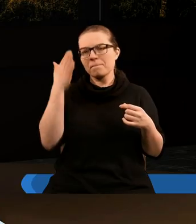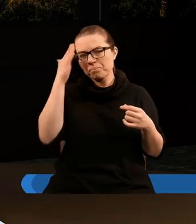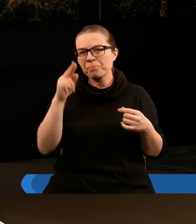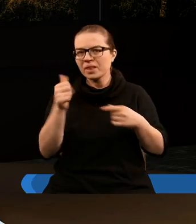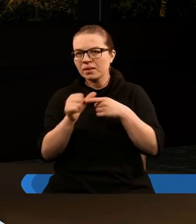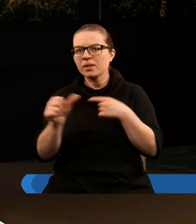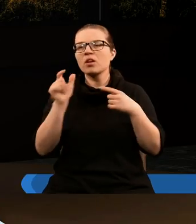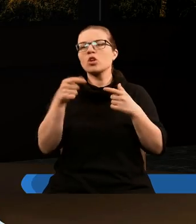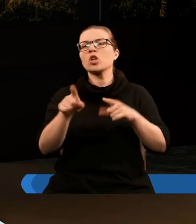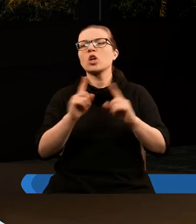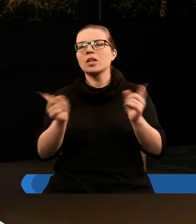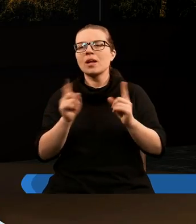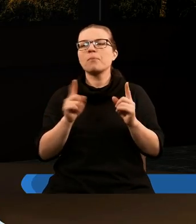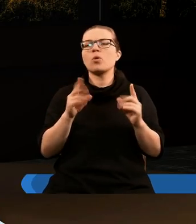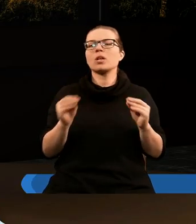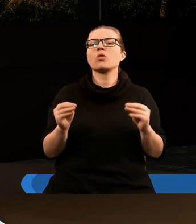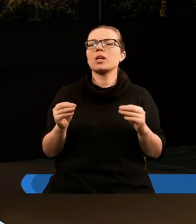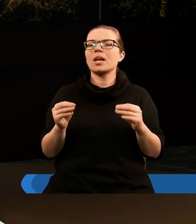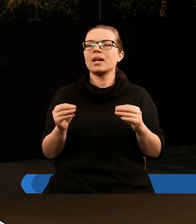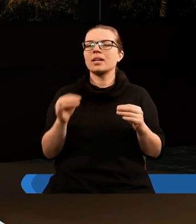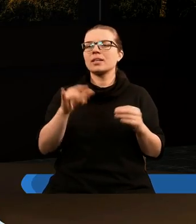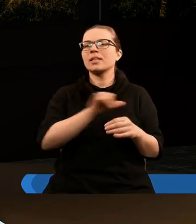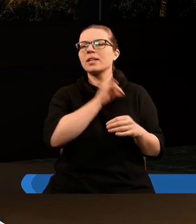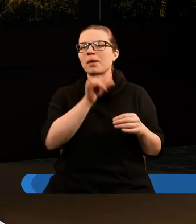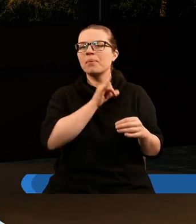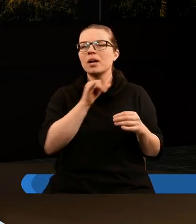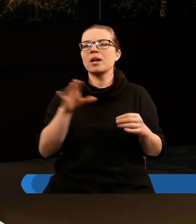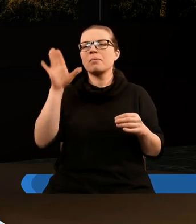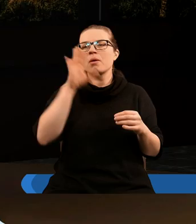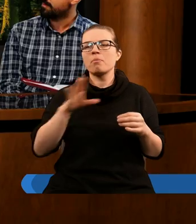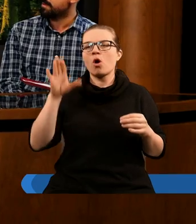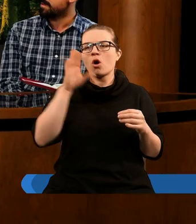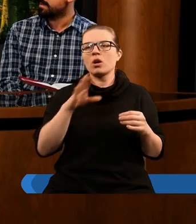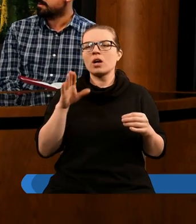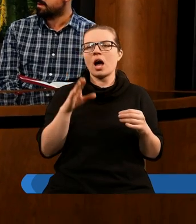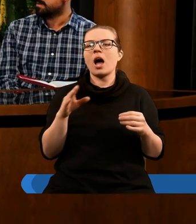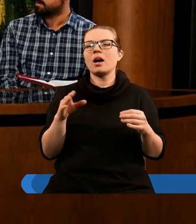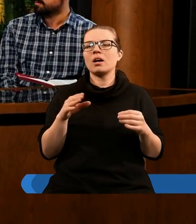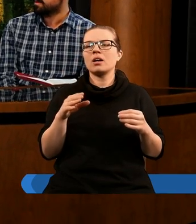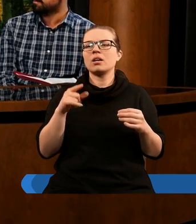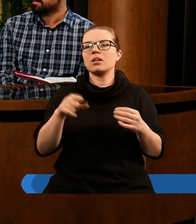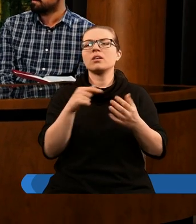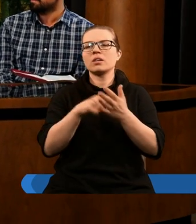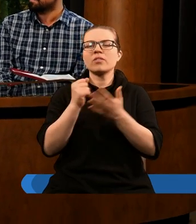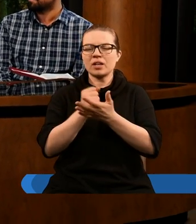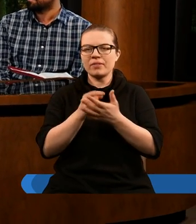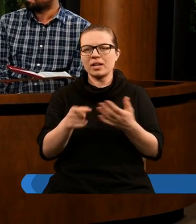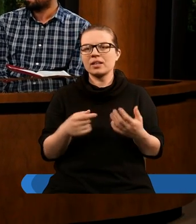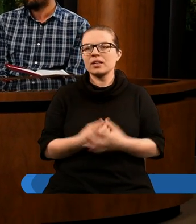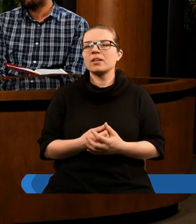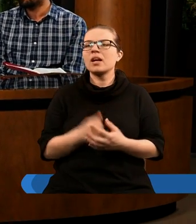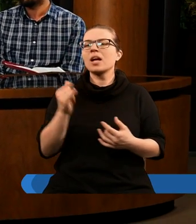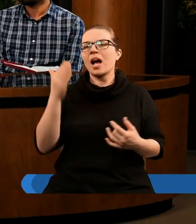jest to, co symbolizuje tą pieczęć, to jest imię Boga wypisane na czołach 144 tysięcy.